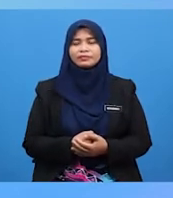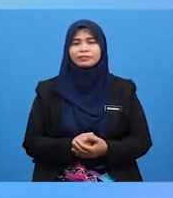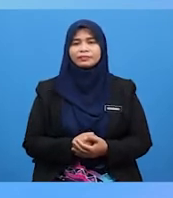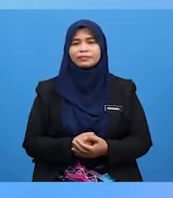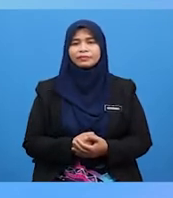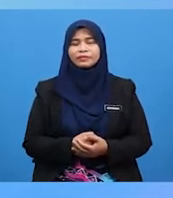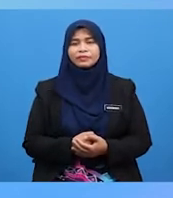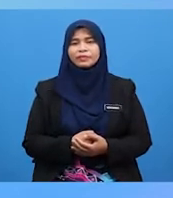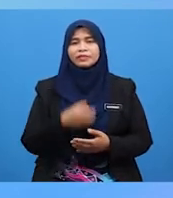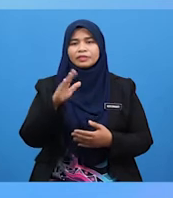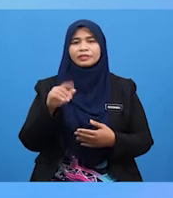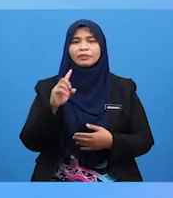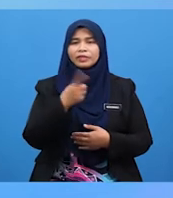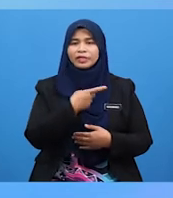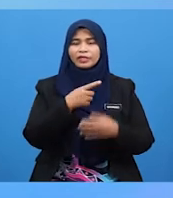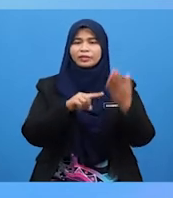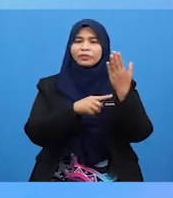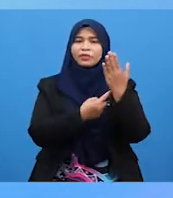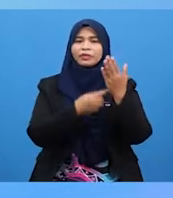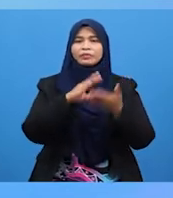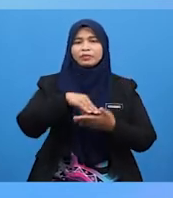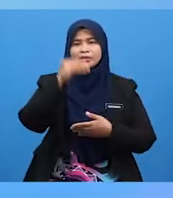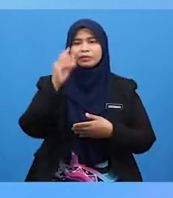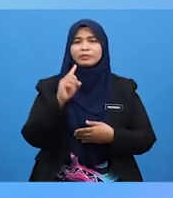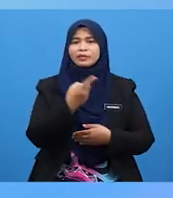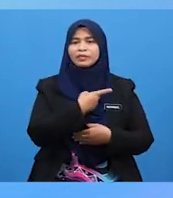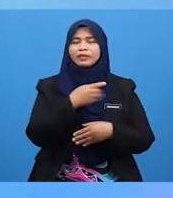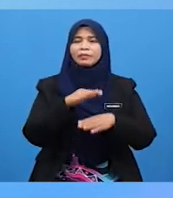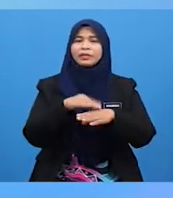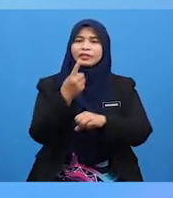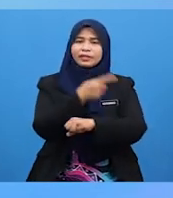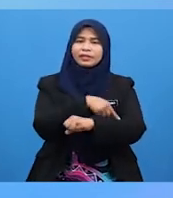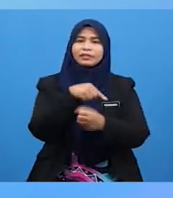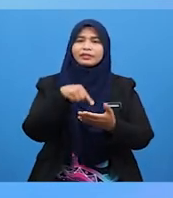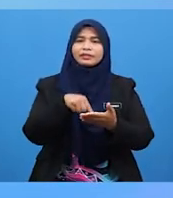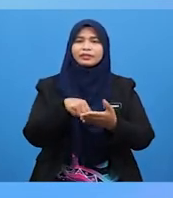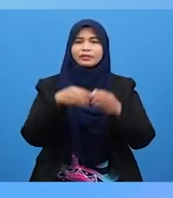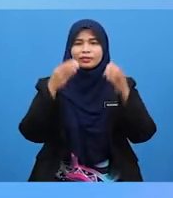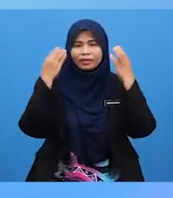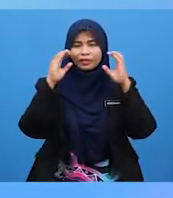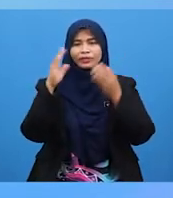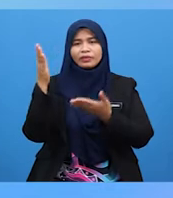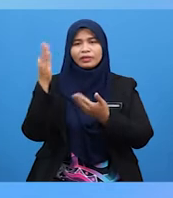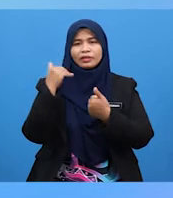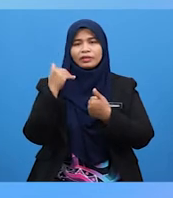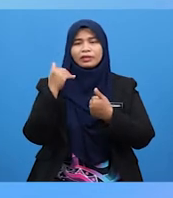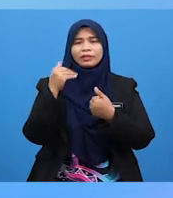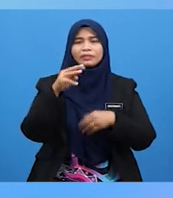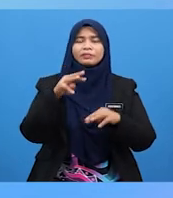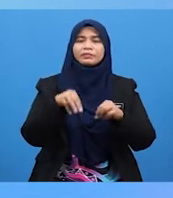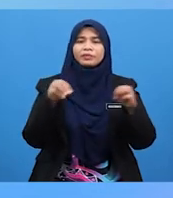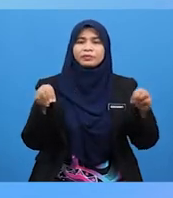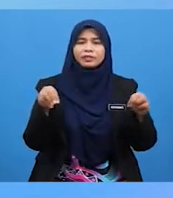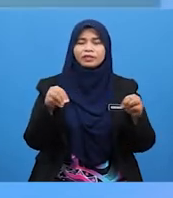Sebelum kita memulakan pembelajaran kita pada hari ini Cikgu berharap murid